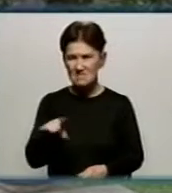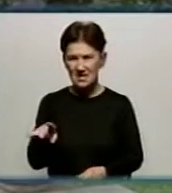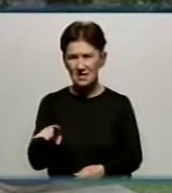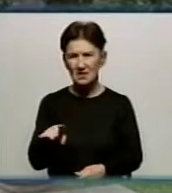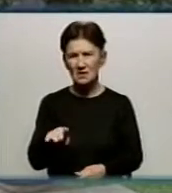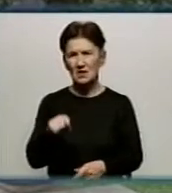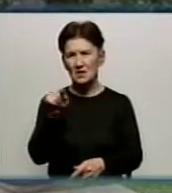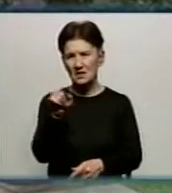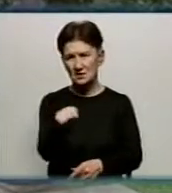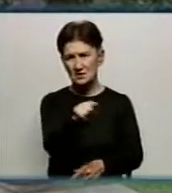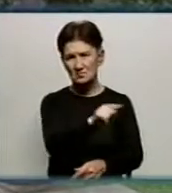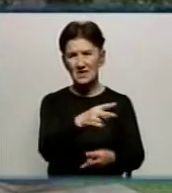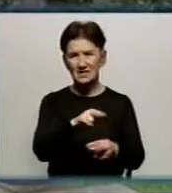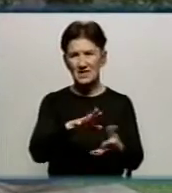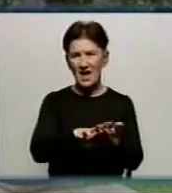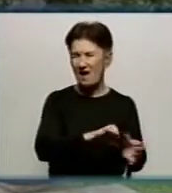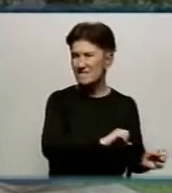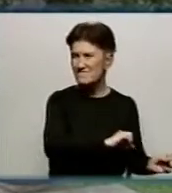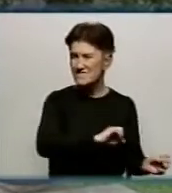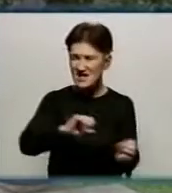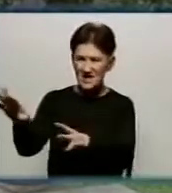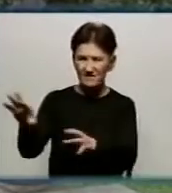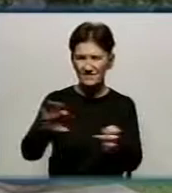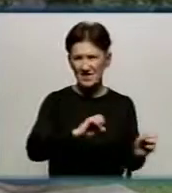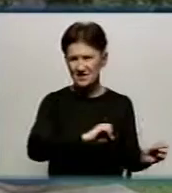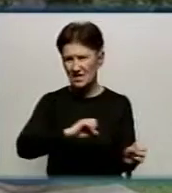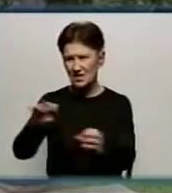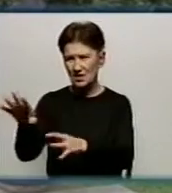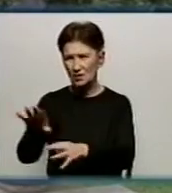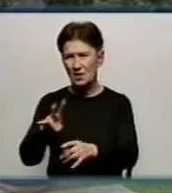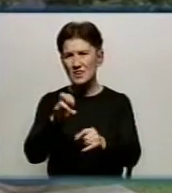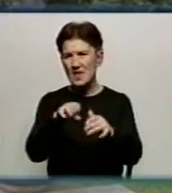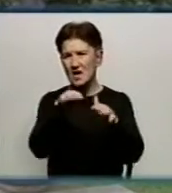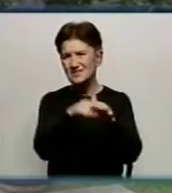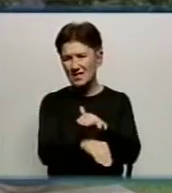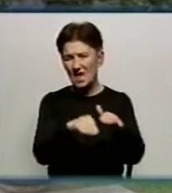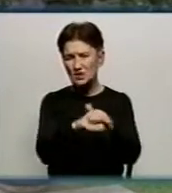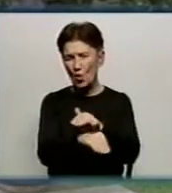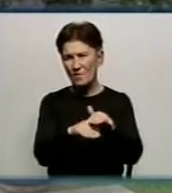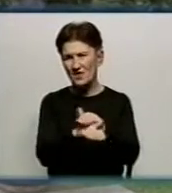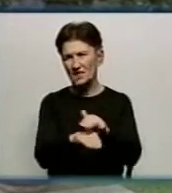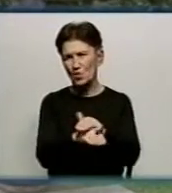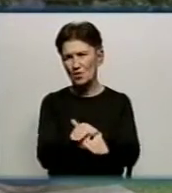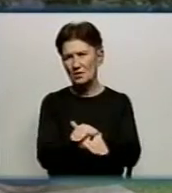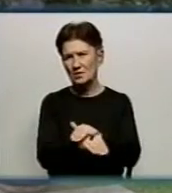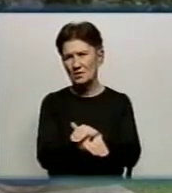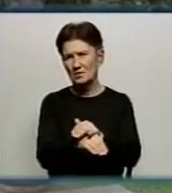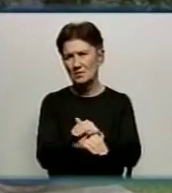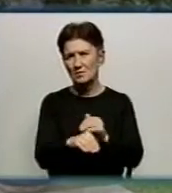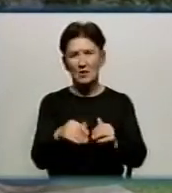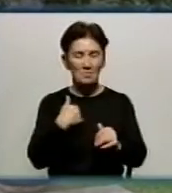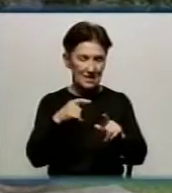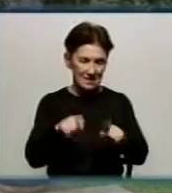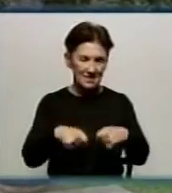даним громадянам для вивезення цього всього непотрібу, який наскладовано на приватній території, ми